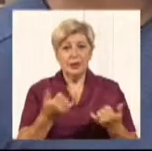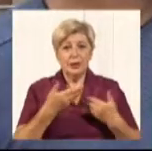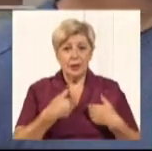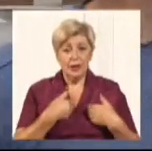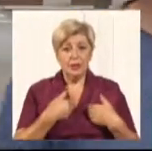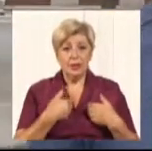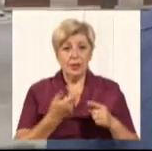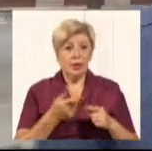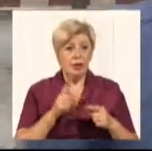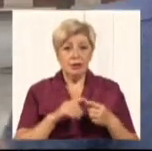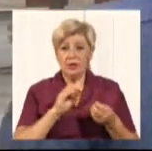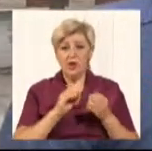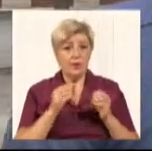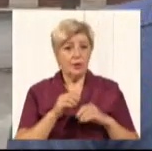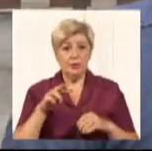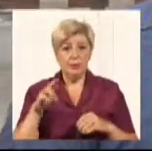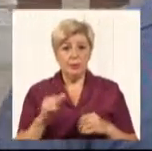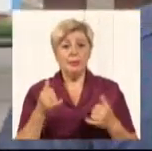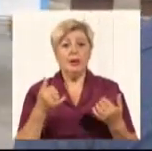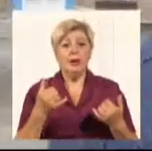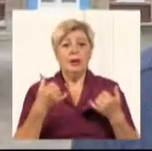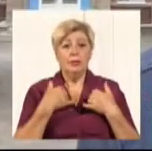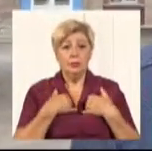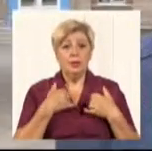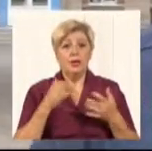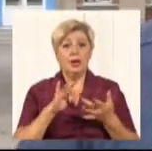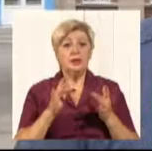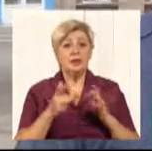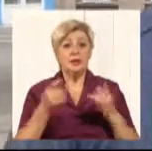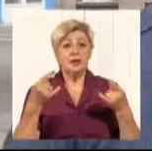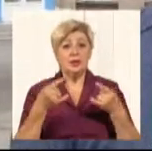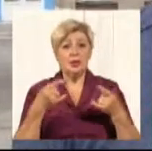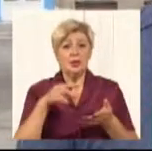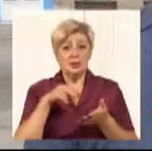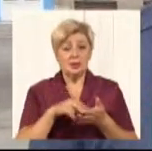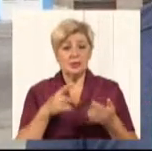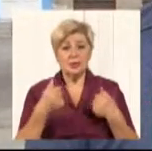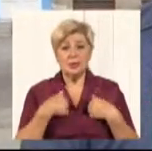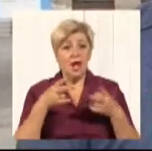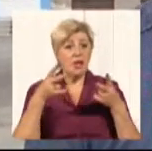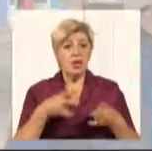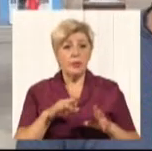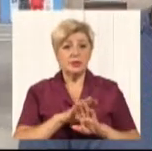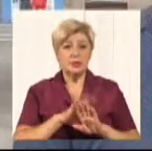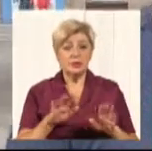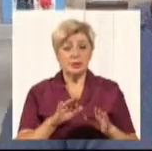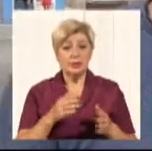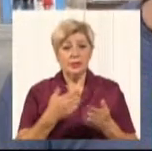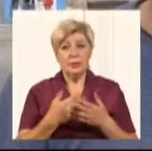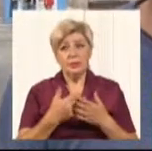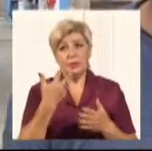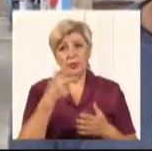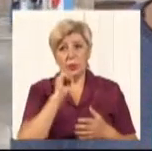не є ніякою проблемою, у мене стоїть інтернет-телевидення, тому я не пострадаю на цьому. Роди три я